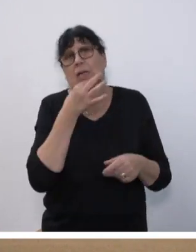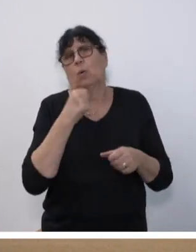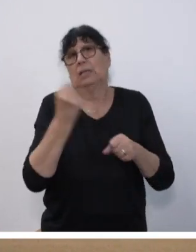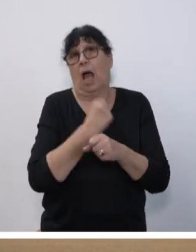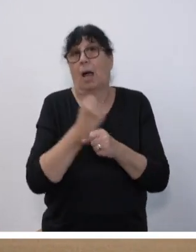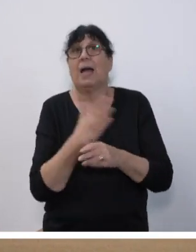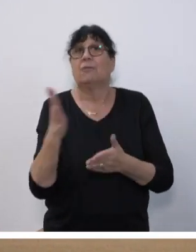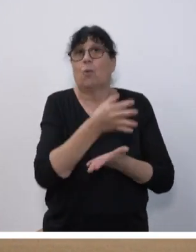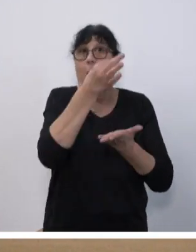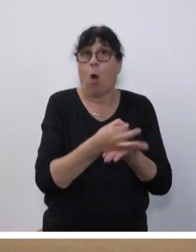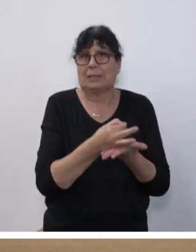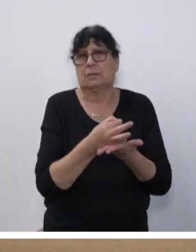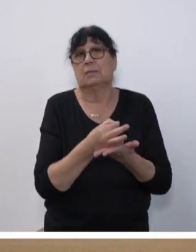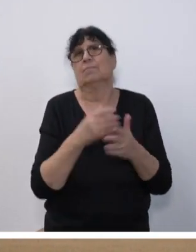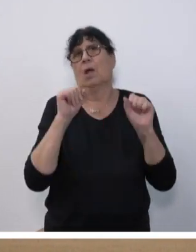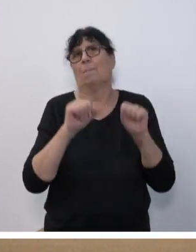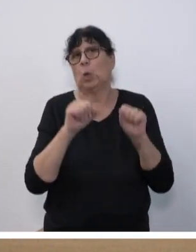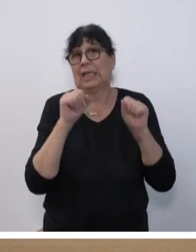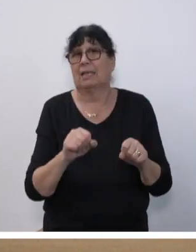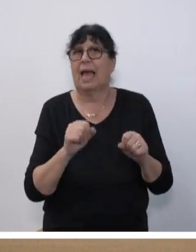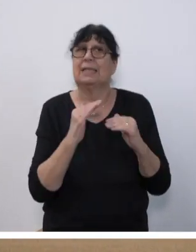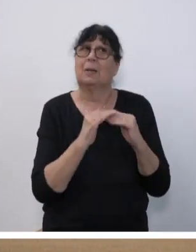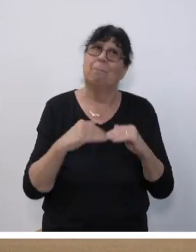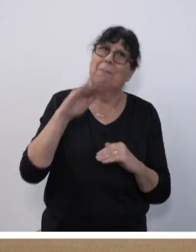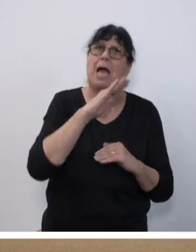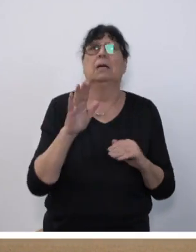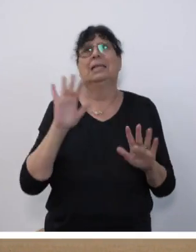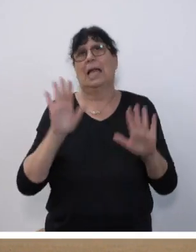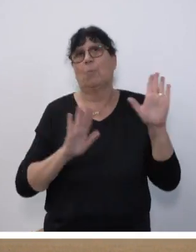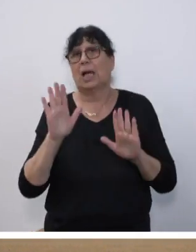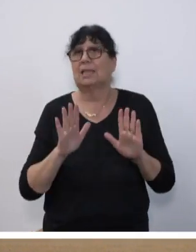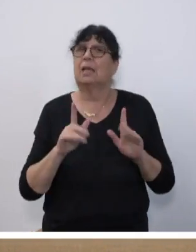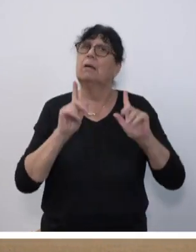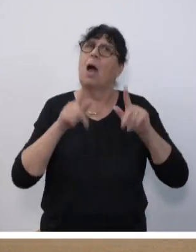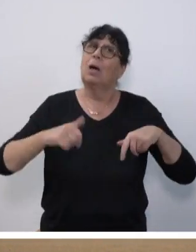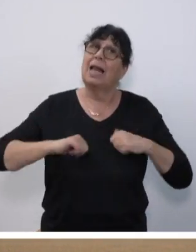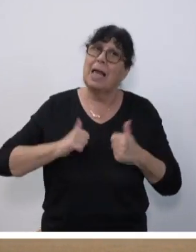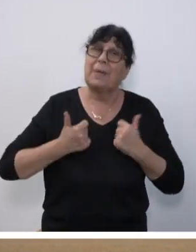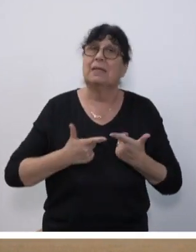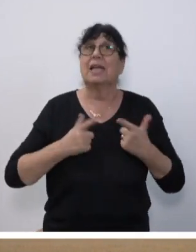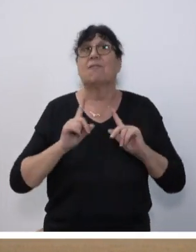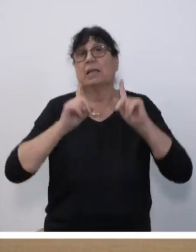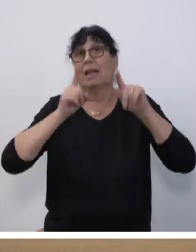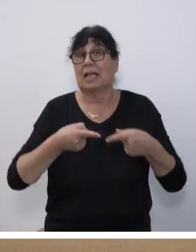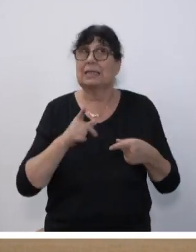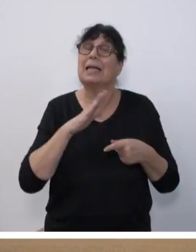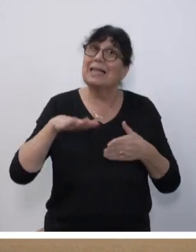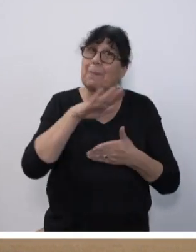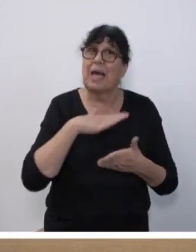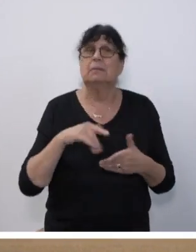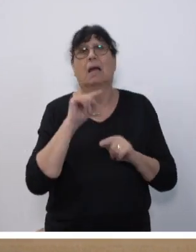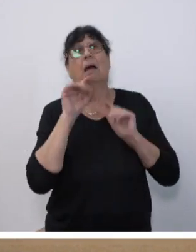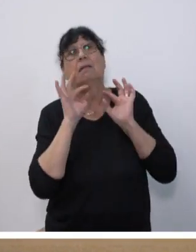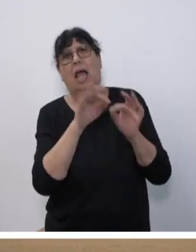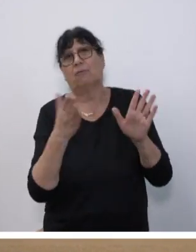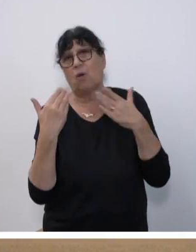Ort, die die Möglichkeiten für mehr Demokratie auch lebendig werden lassen, in den Gemeinden. Dafür zu werben,